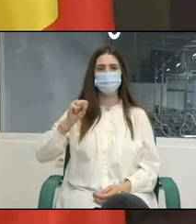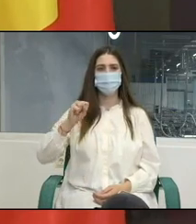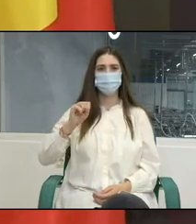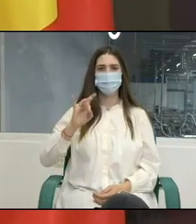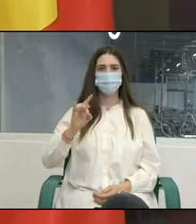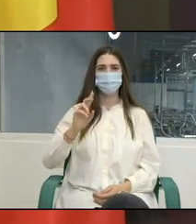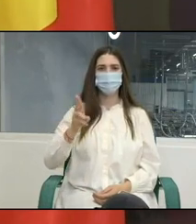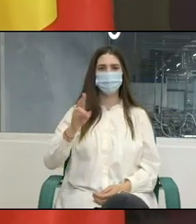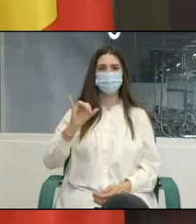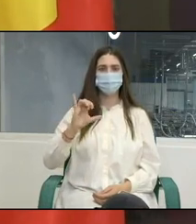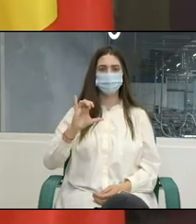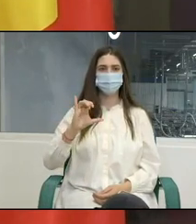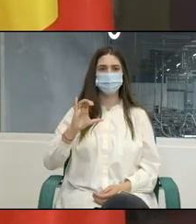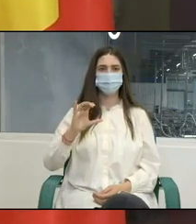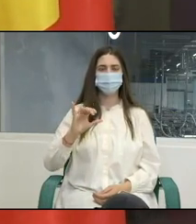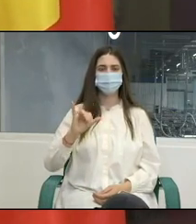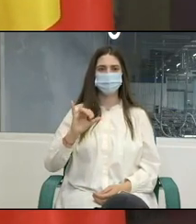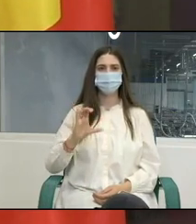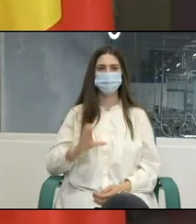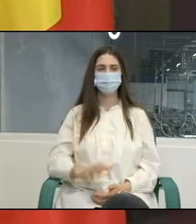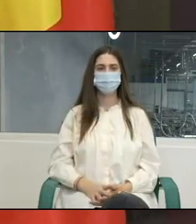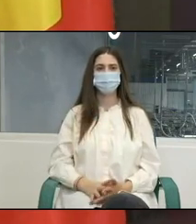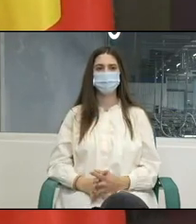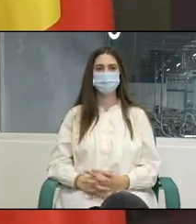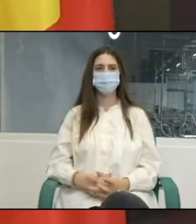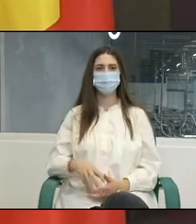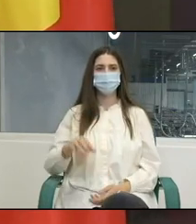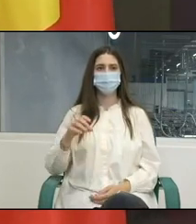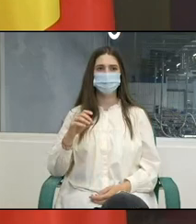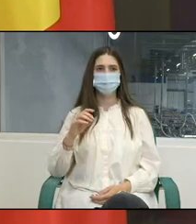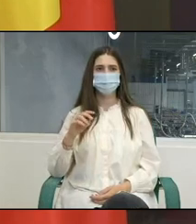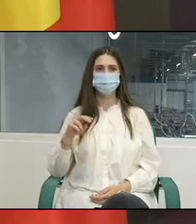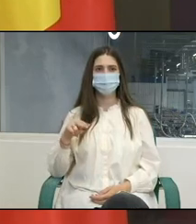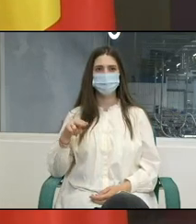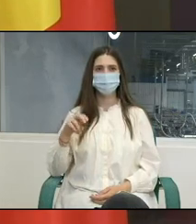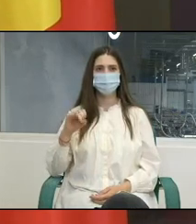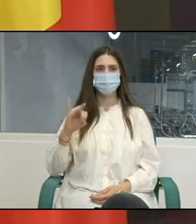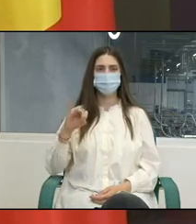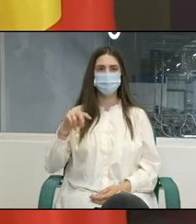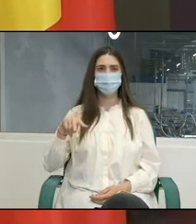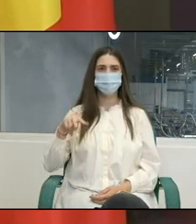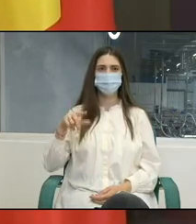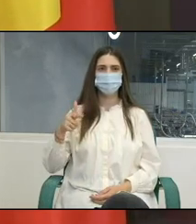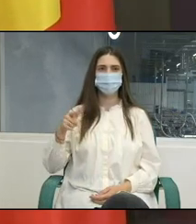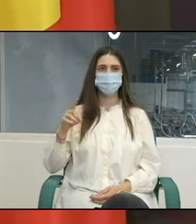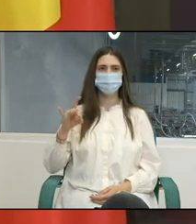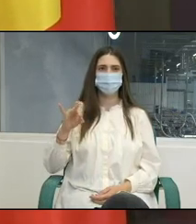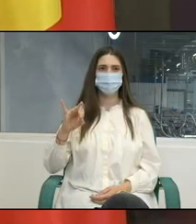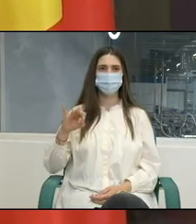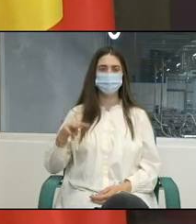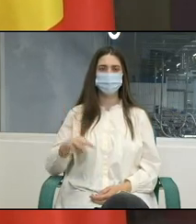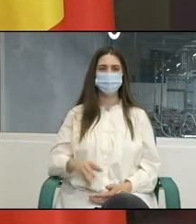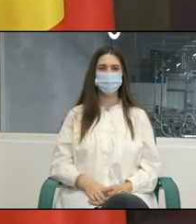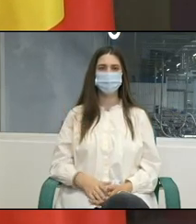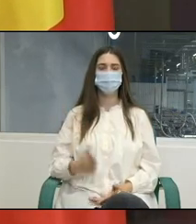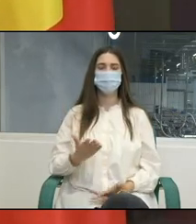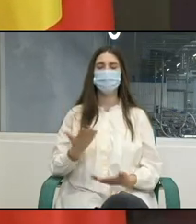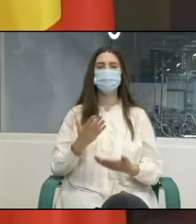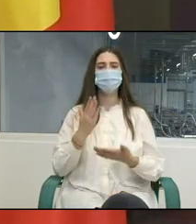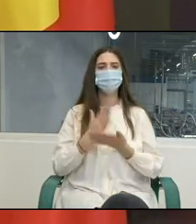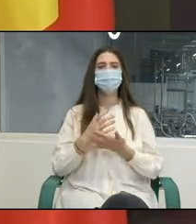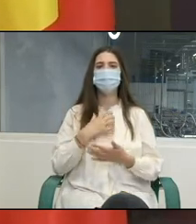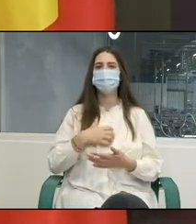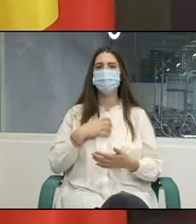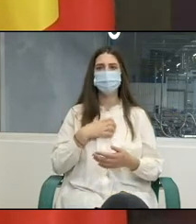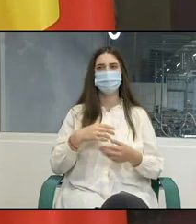cu partea a două acestei întrebări Deci domnule Marcus Pilgrim care este valoarea documentului care se semnează astăzi și